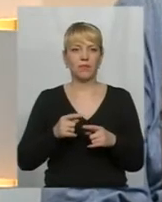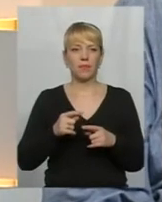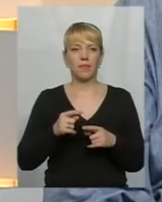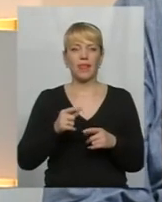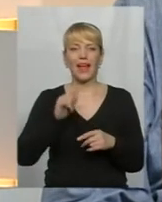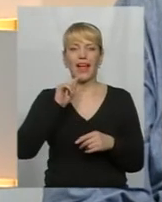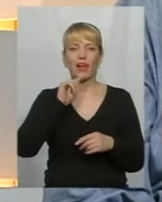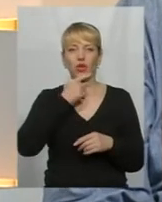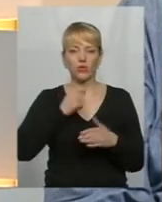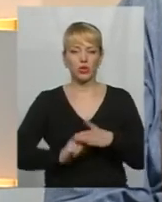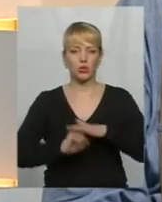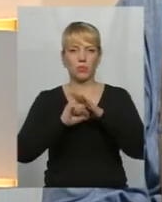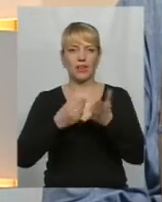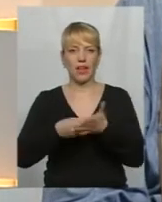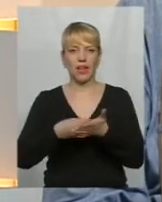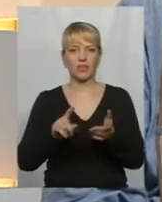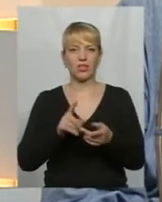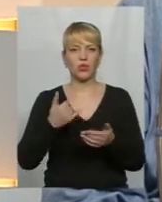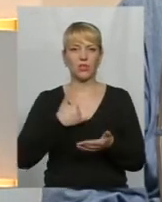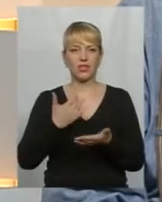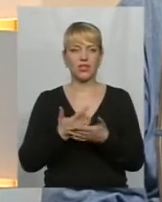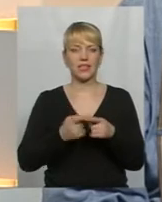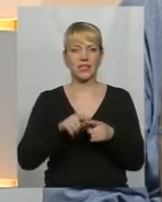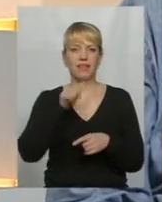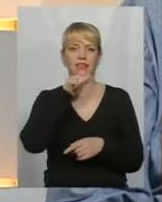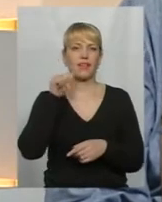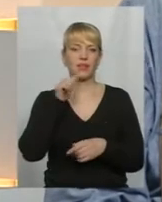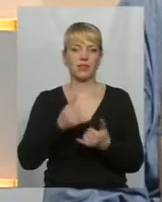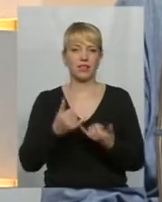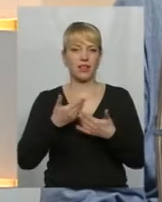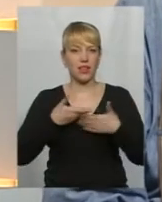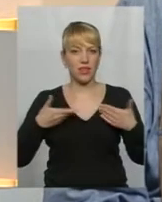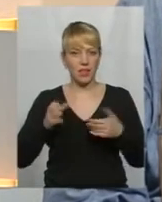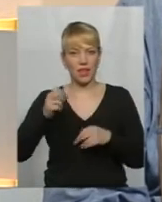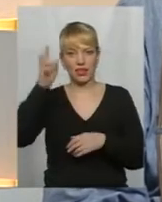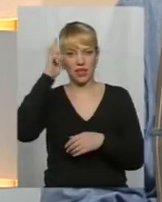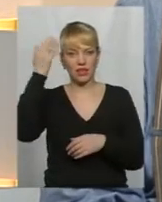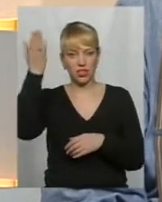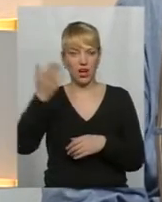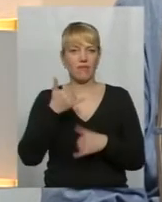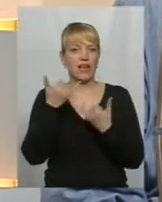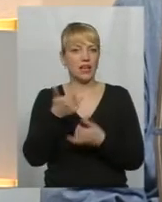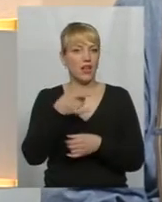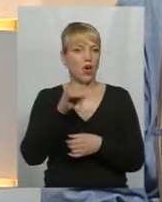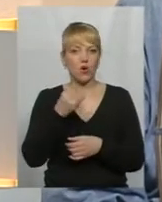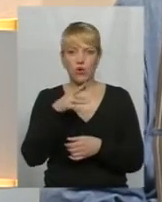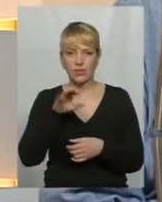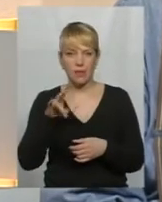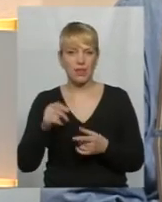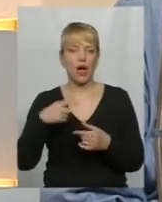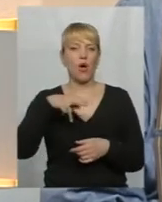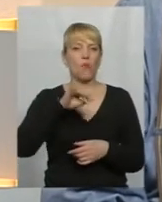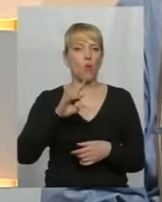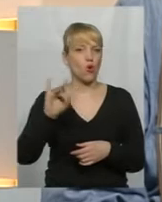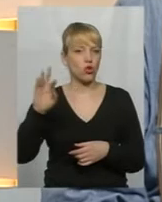Потім, економічне варантування тарифів, які в нас сьогодні є. Це є таємниця, для нас таємниця, для держави, для Гройсмана, для президента Порошенка, це не